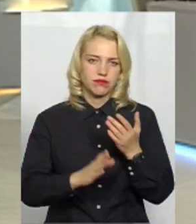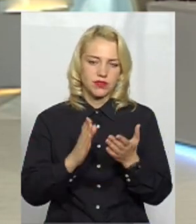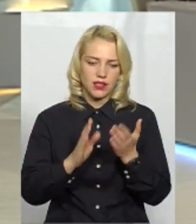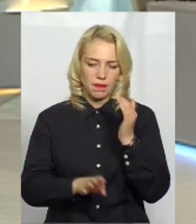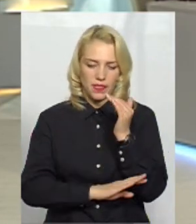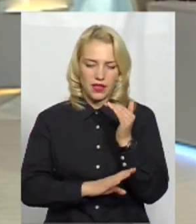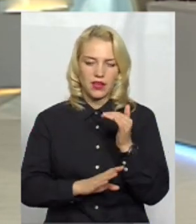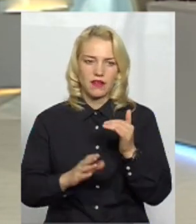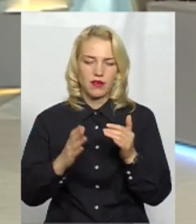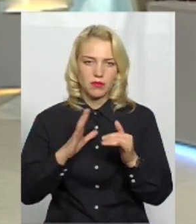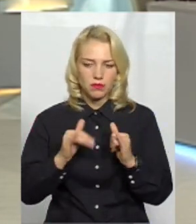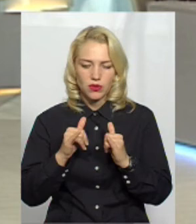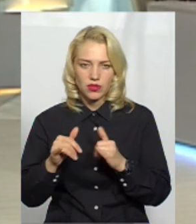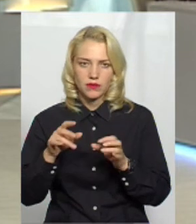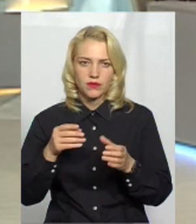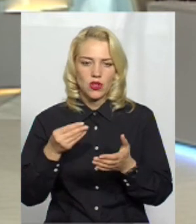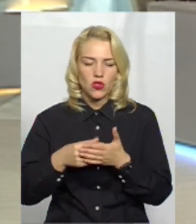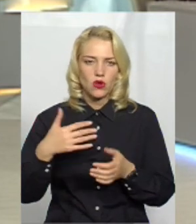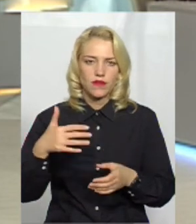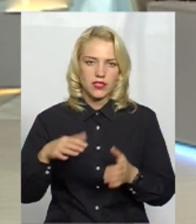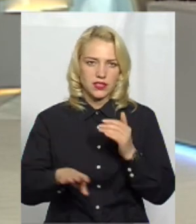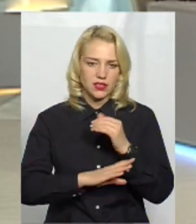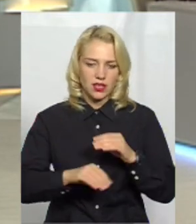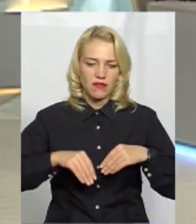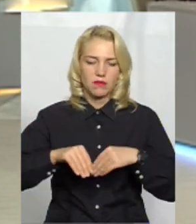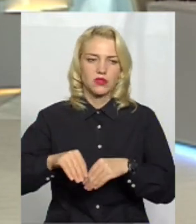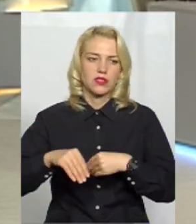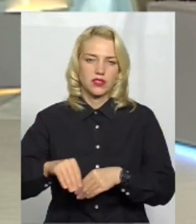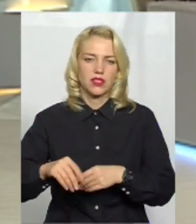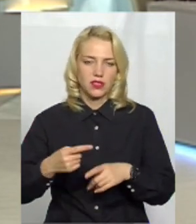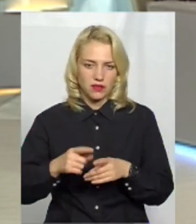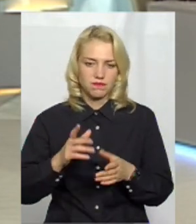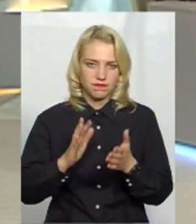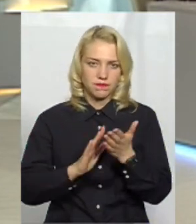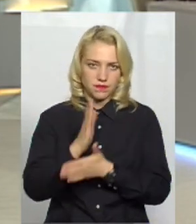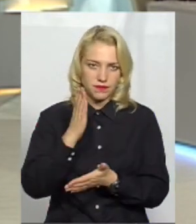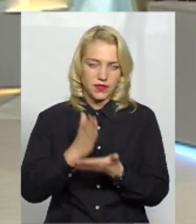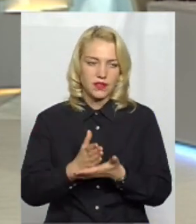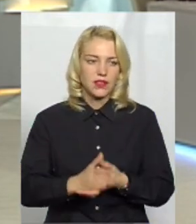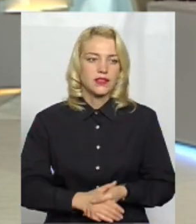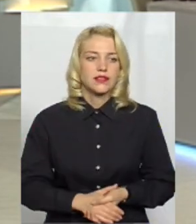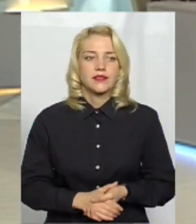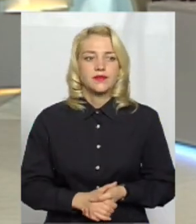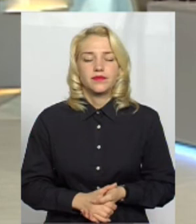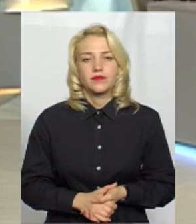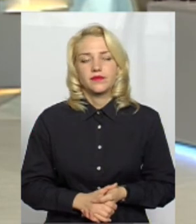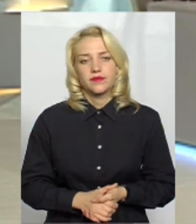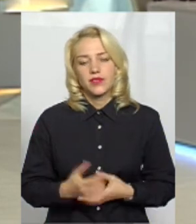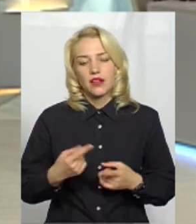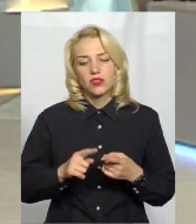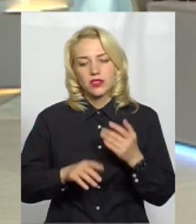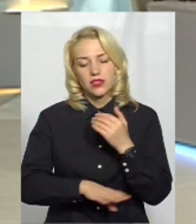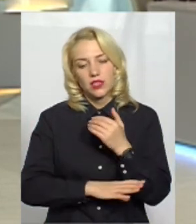уже і достатні поливі, липи були дороговартісні від 2,5 метрів. А оці липи, наприклад, вони мають в основному